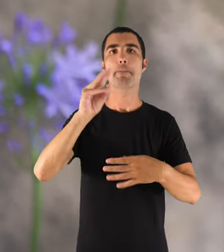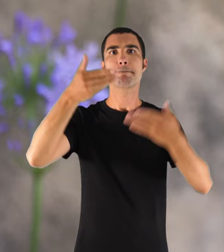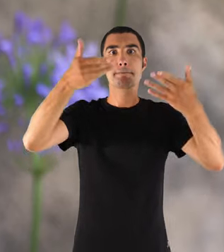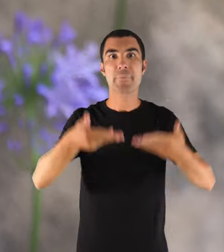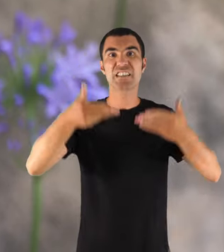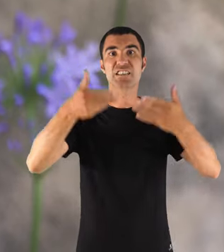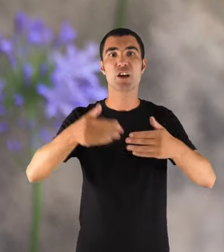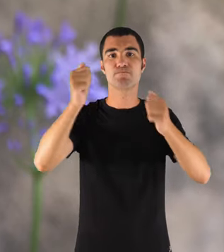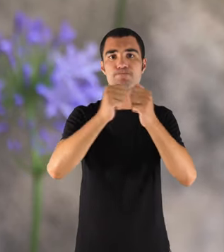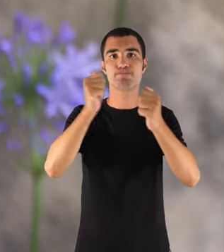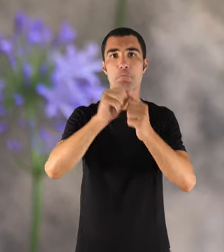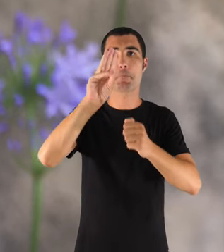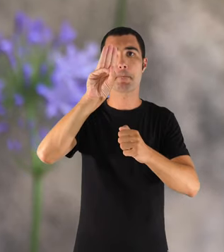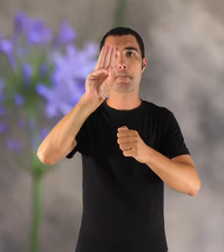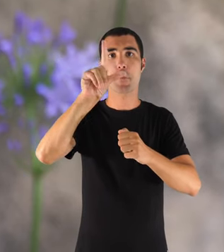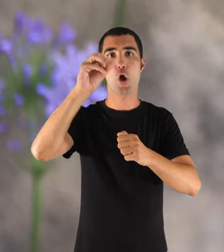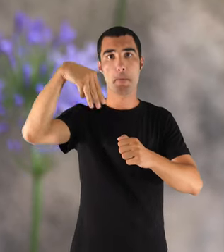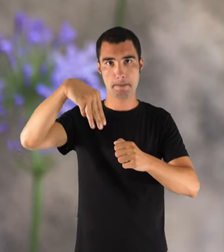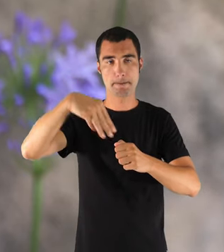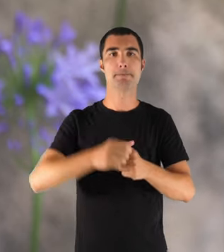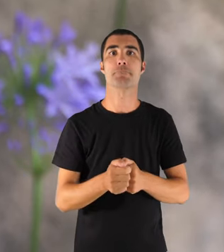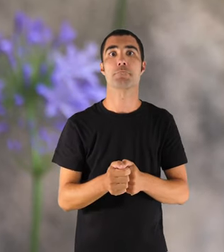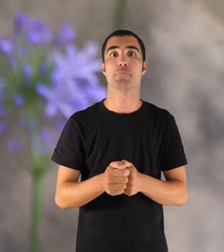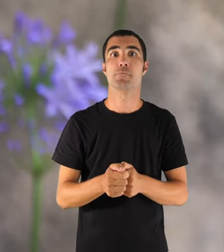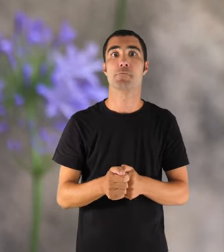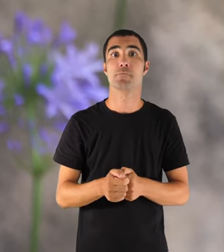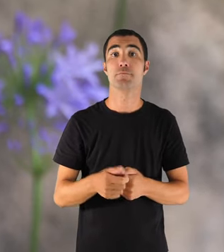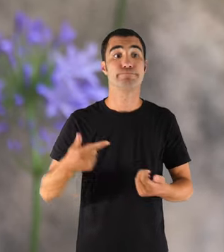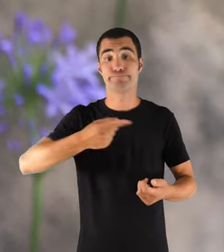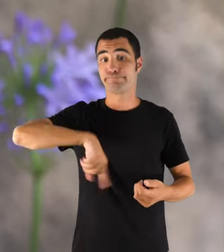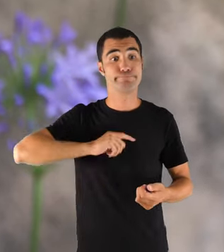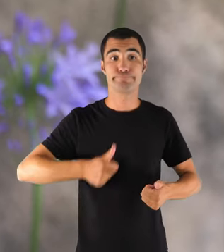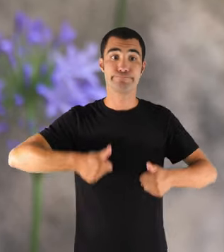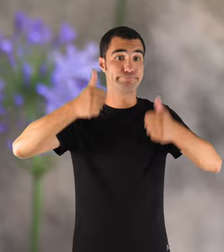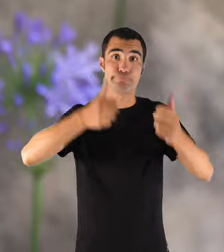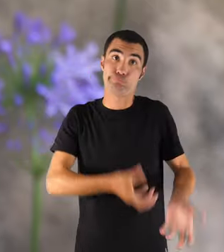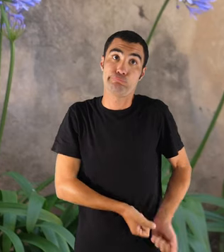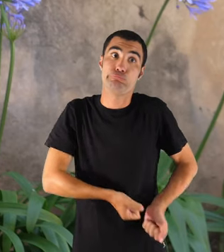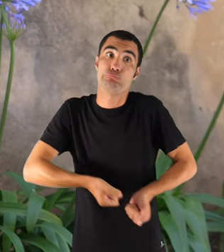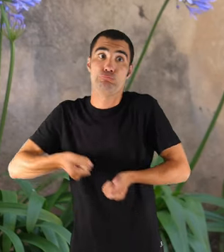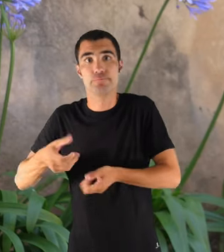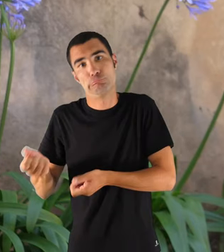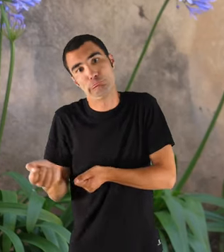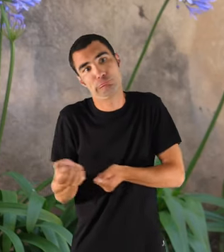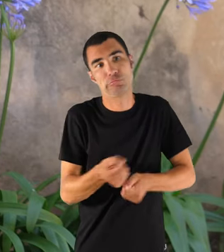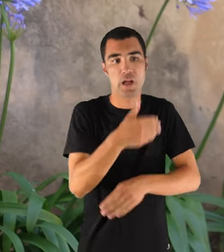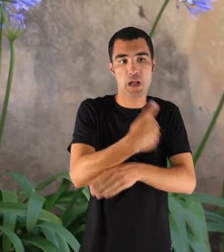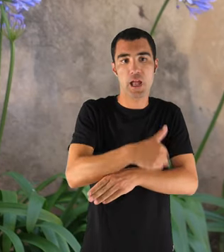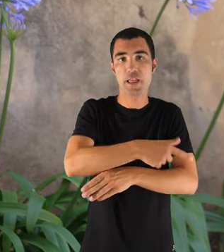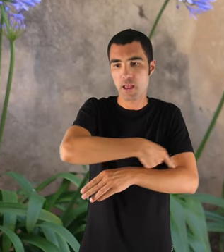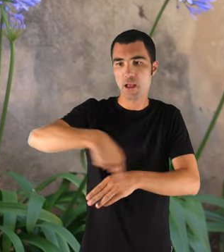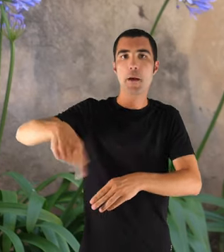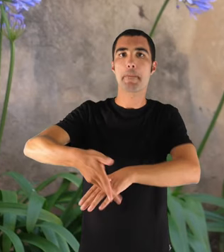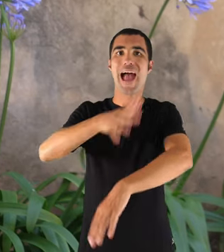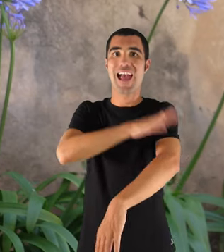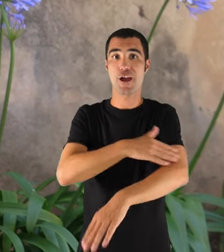pesaven, i no ens tocava el terra mai més que pujar i davallar. Per el carrer de Mallorca, de Can Ostre,